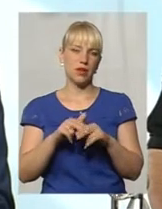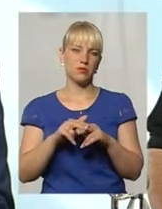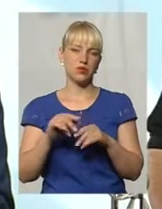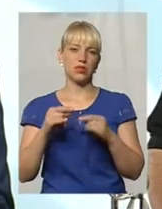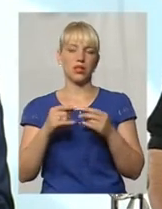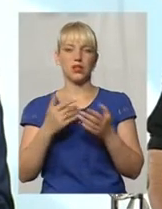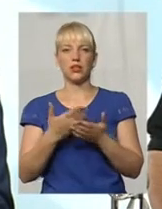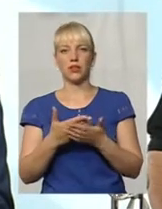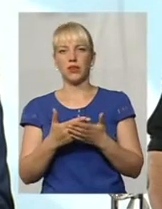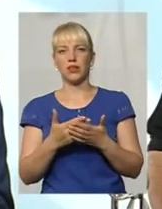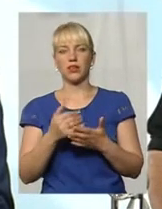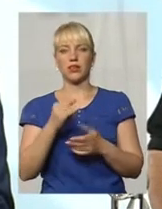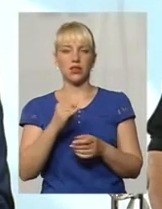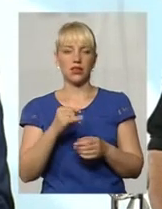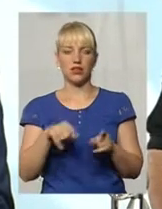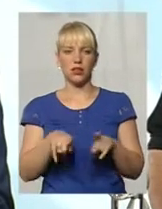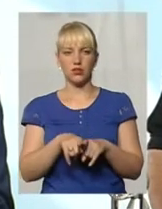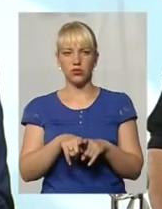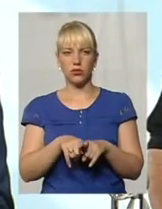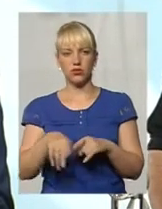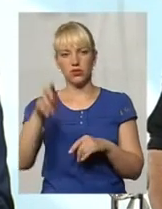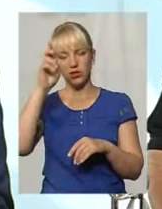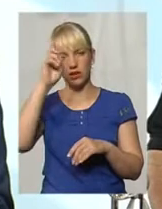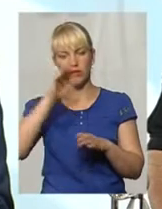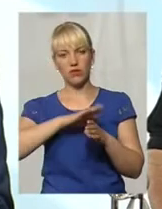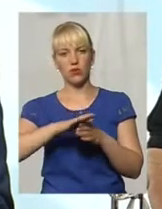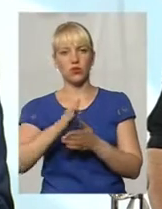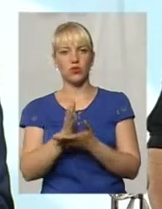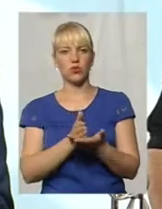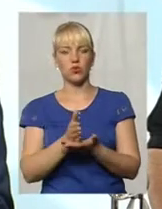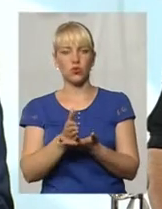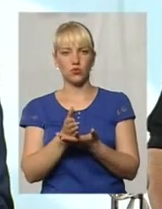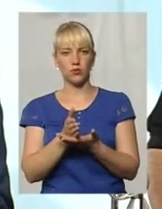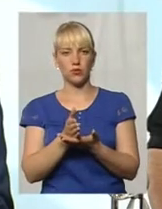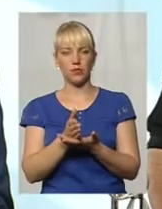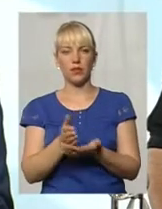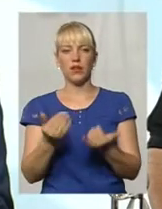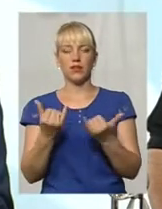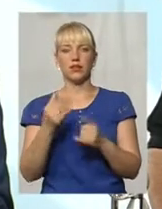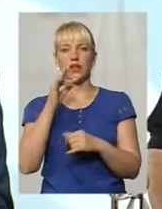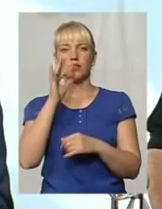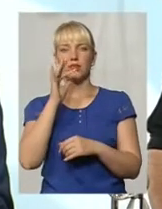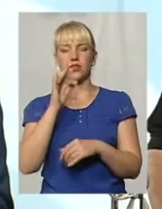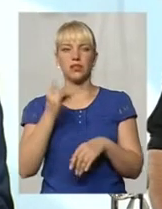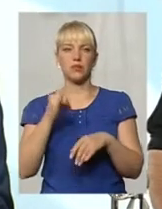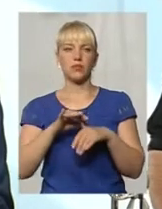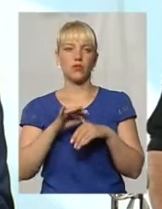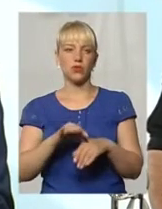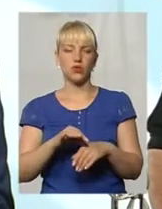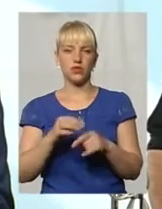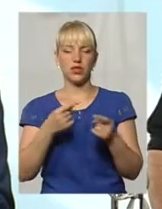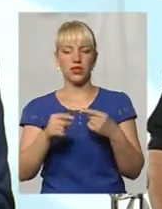паспортизації та також державної виконавчої служби. На даний час проводяться інші